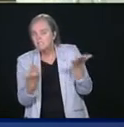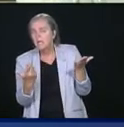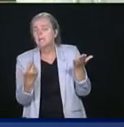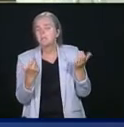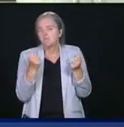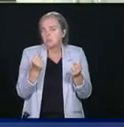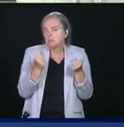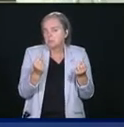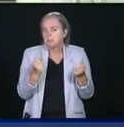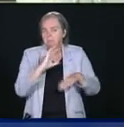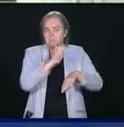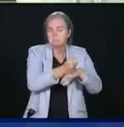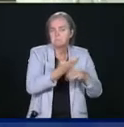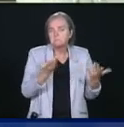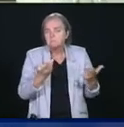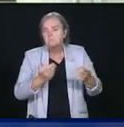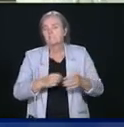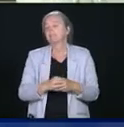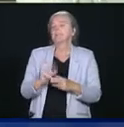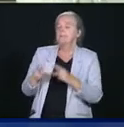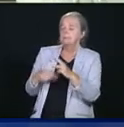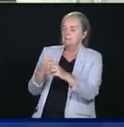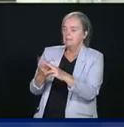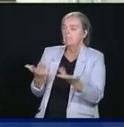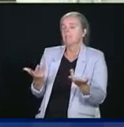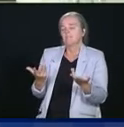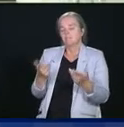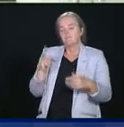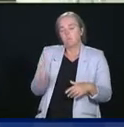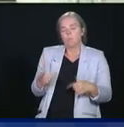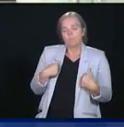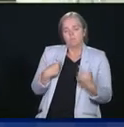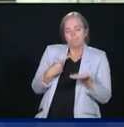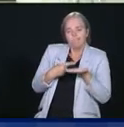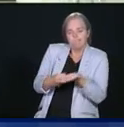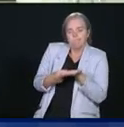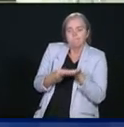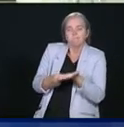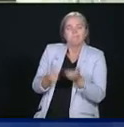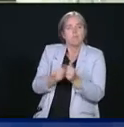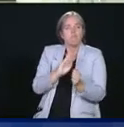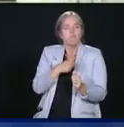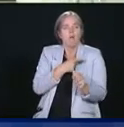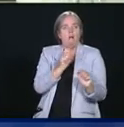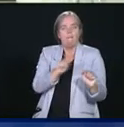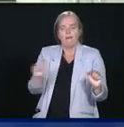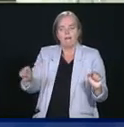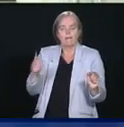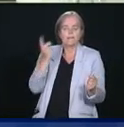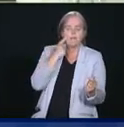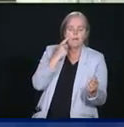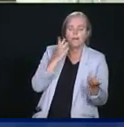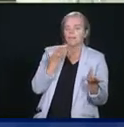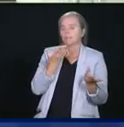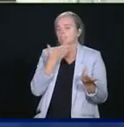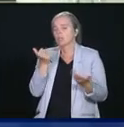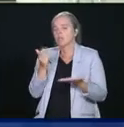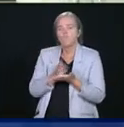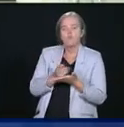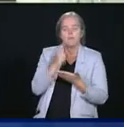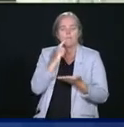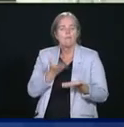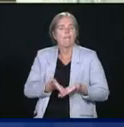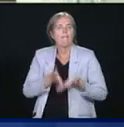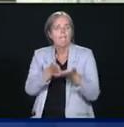que vous regardez? Écoute, on va discuter avec les provinces sur les meilleures façons d'aider les municipalités.